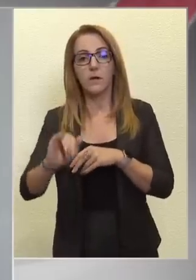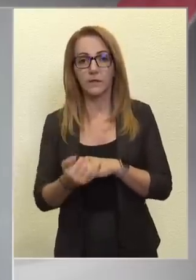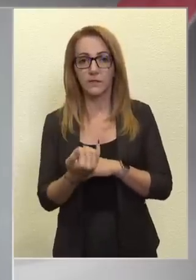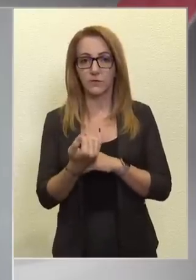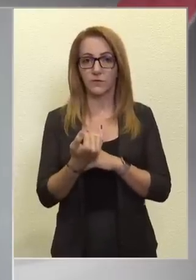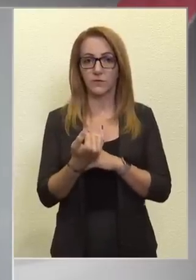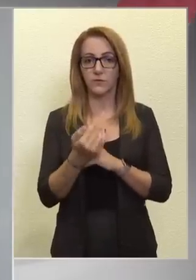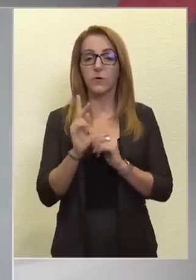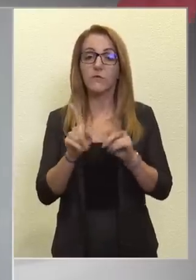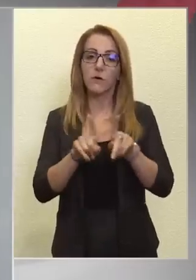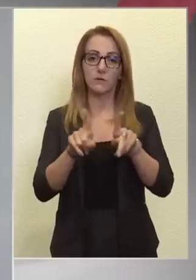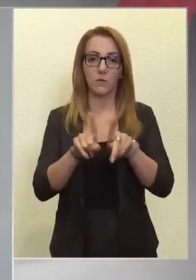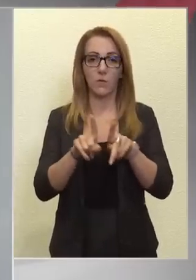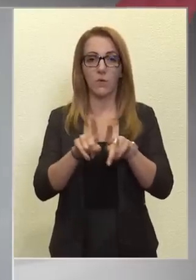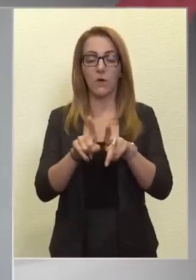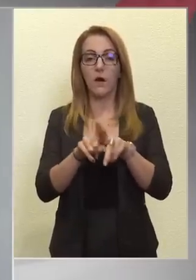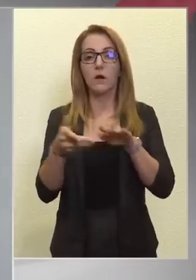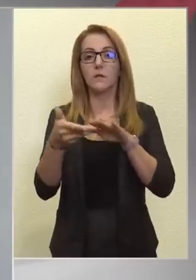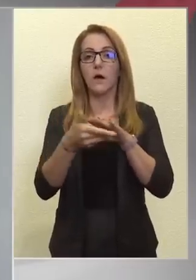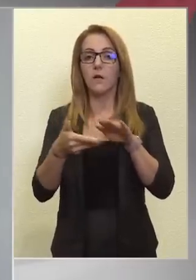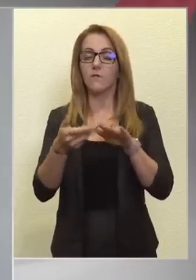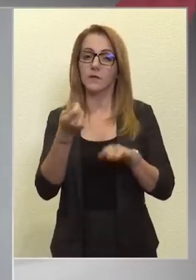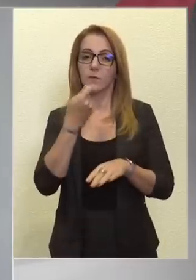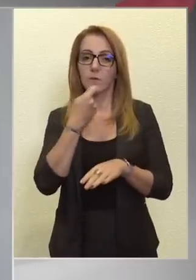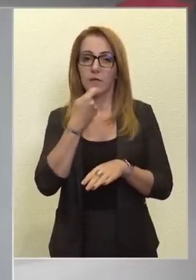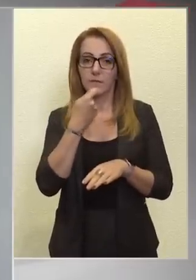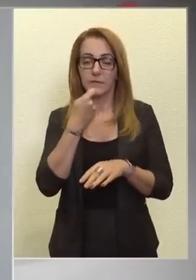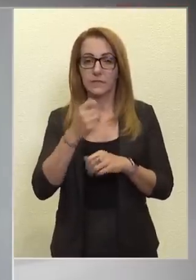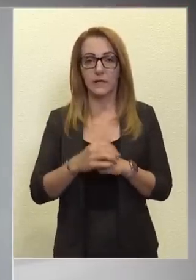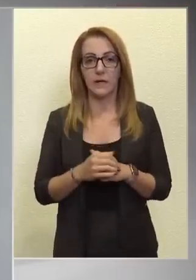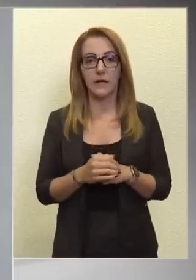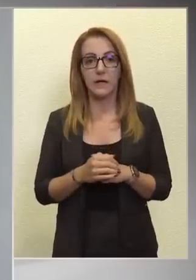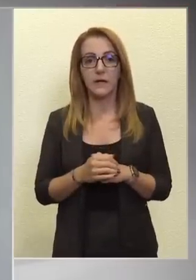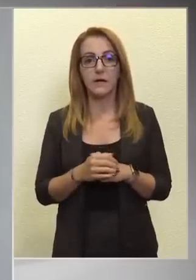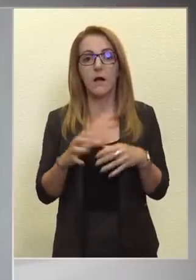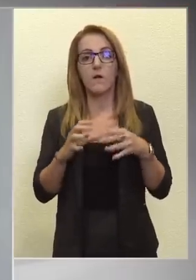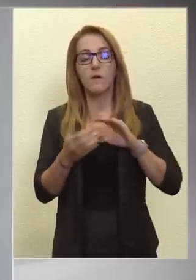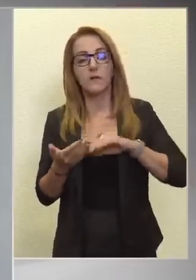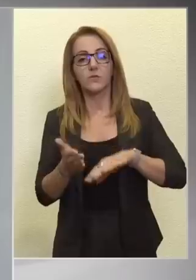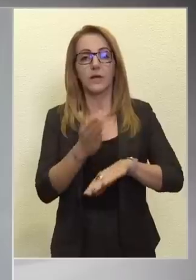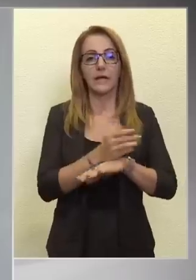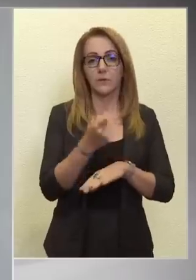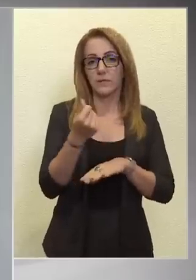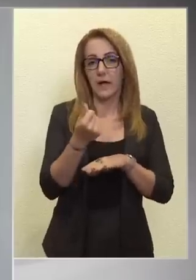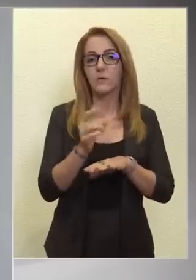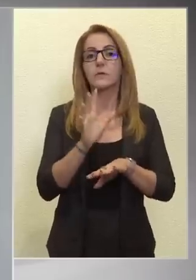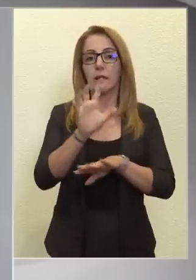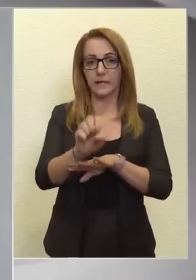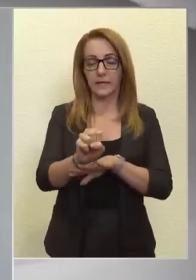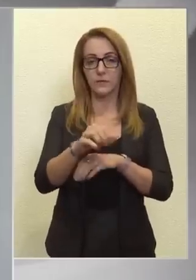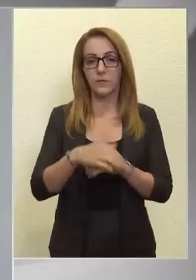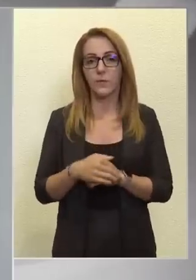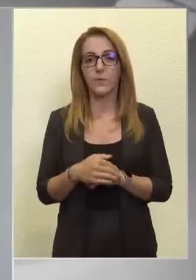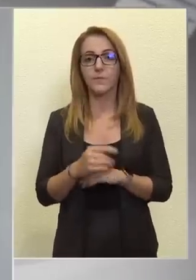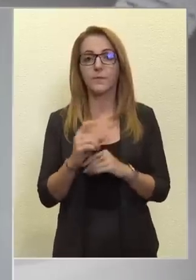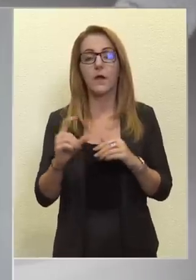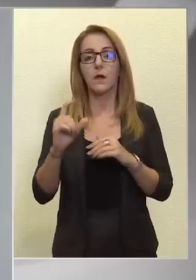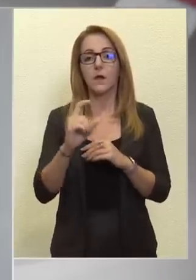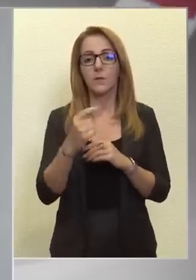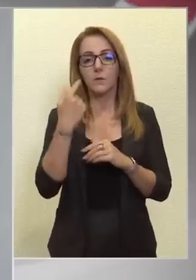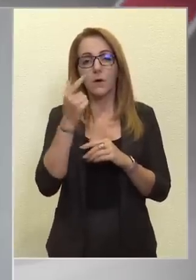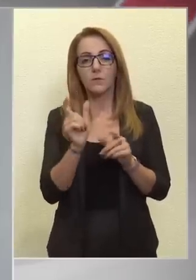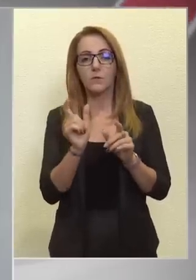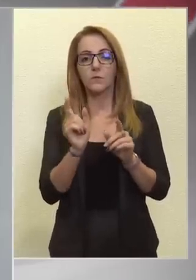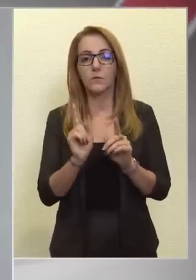is vannak olyan alapvető élelmiszerek, amelyek a válság előtti áron elérhetőek. A kamatokat féken